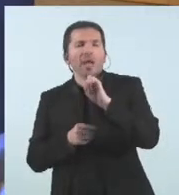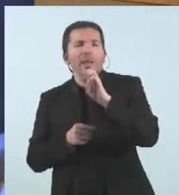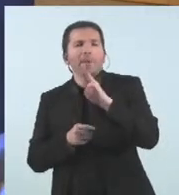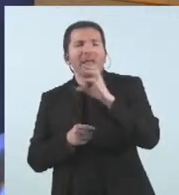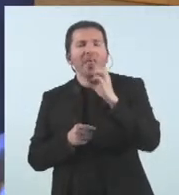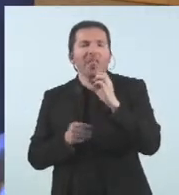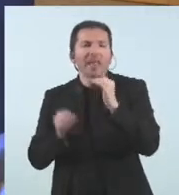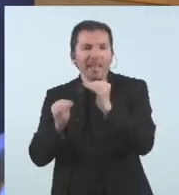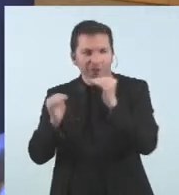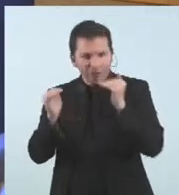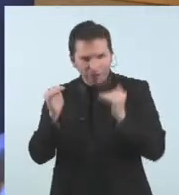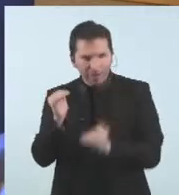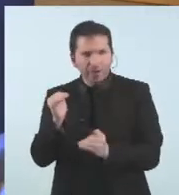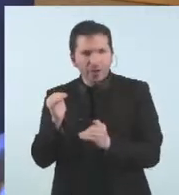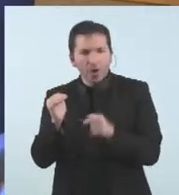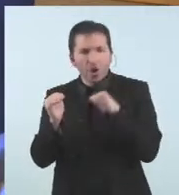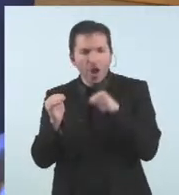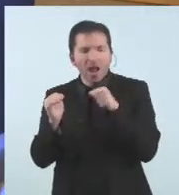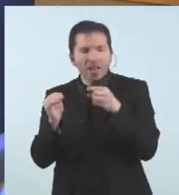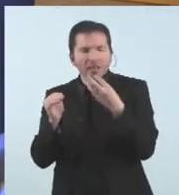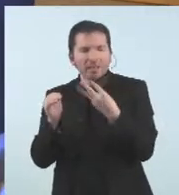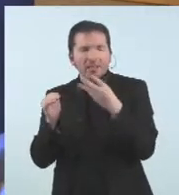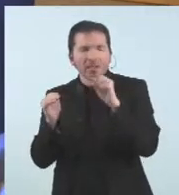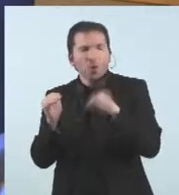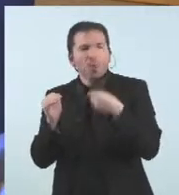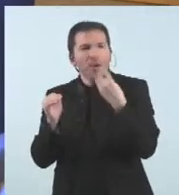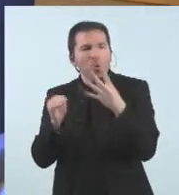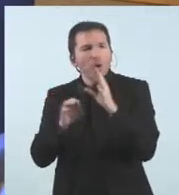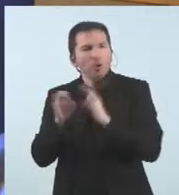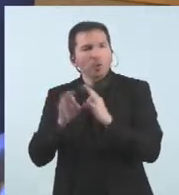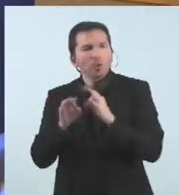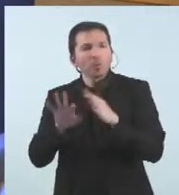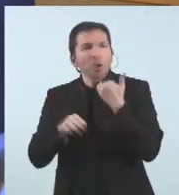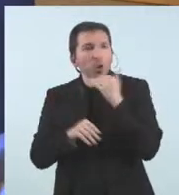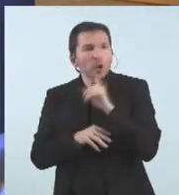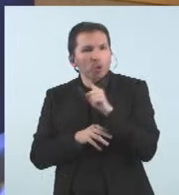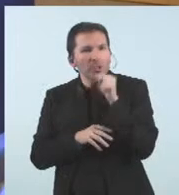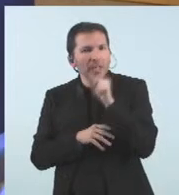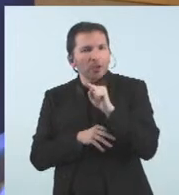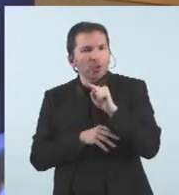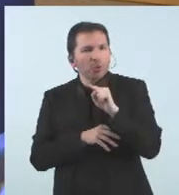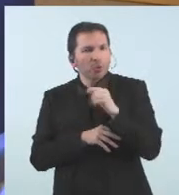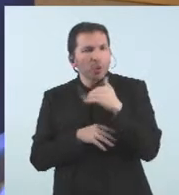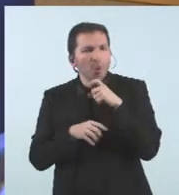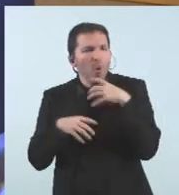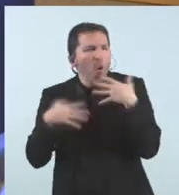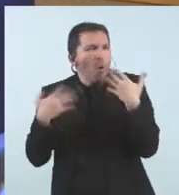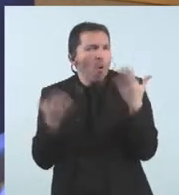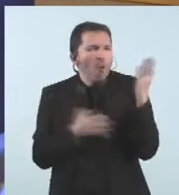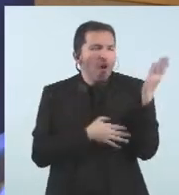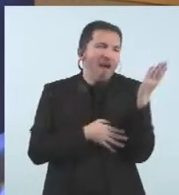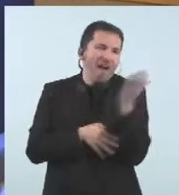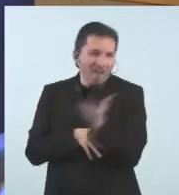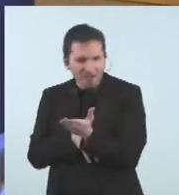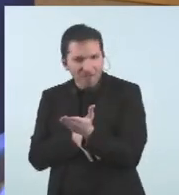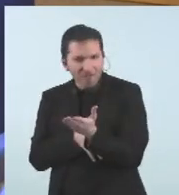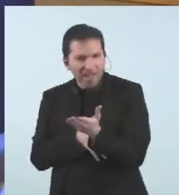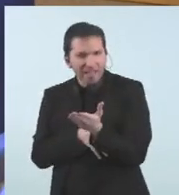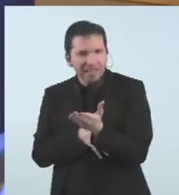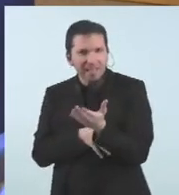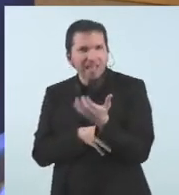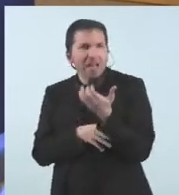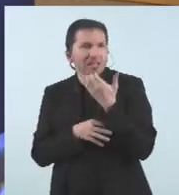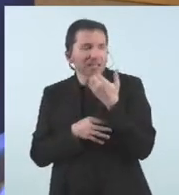3,3%. No sé on trastoca aquest pressupost als comptes, quina seria l'afectació, si s'ha fet ja algun càlcul,